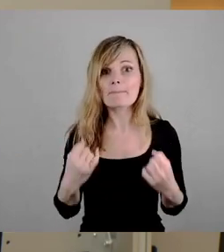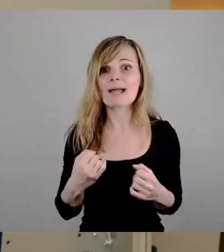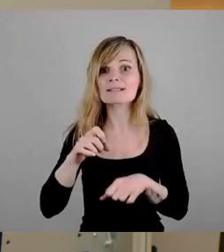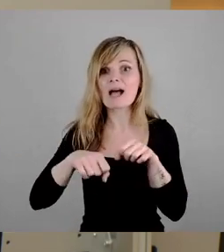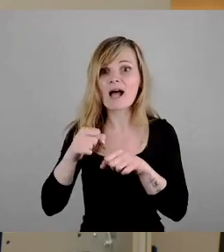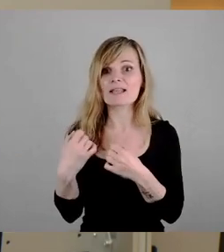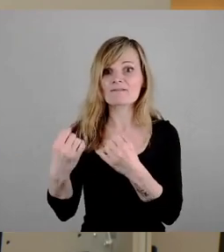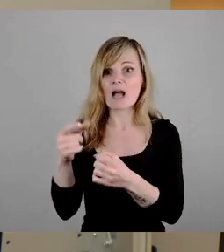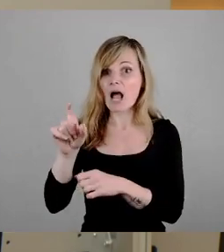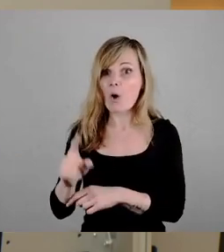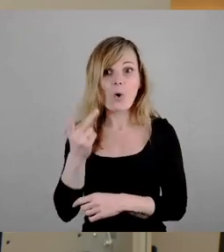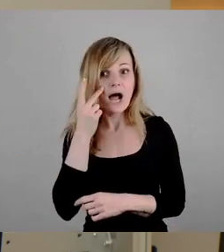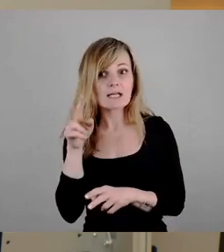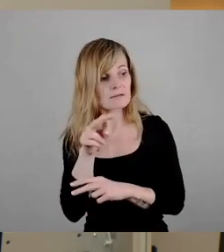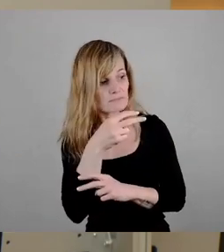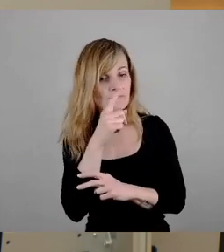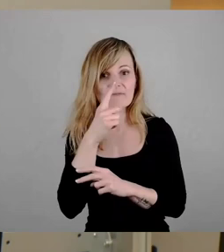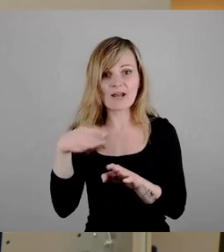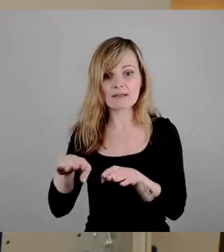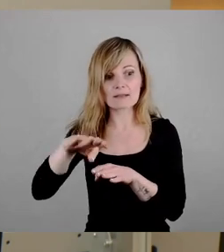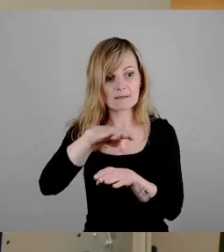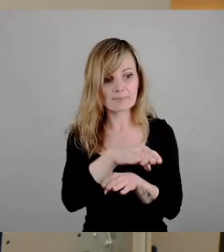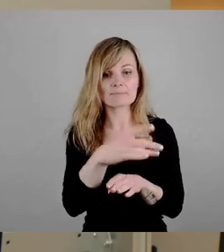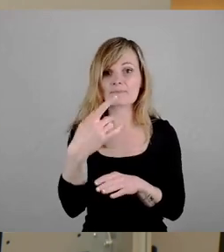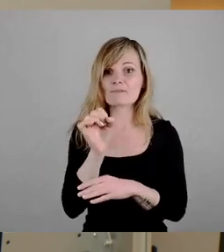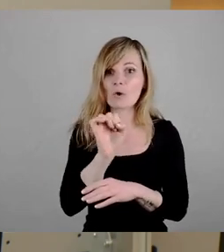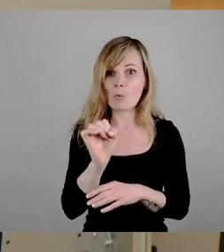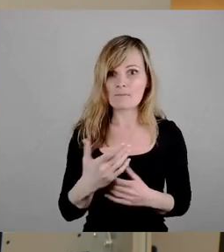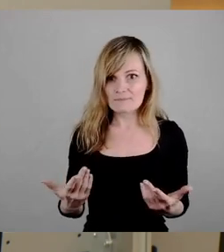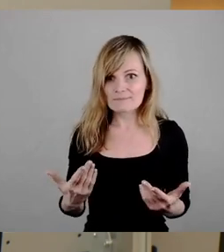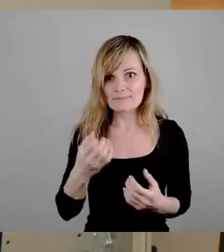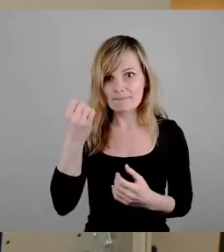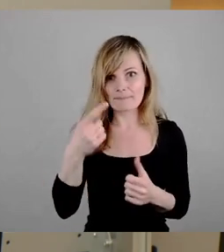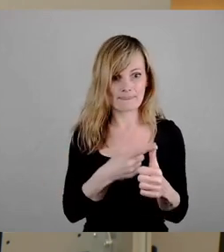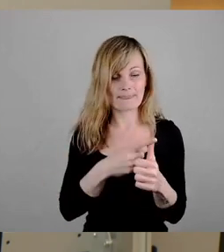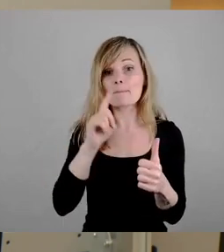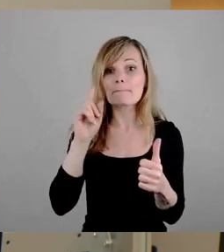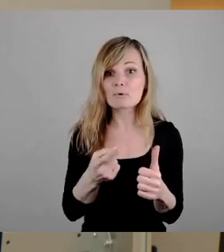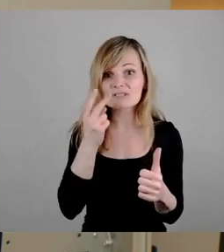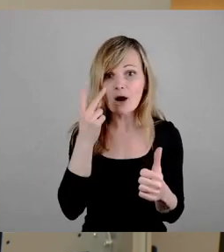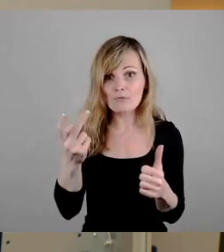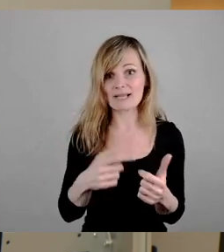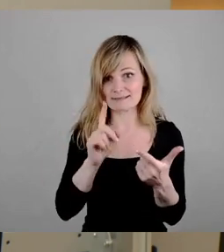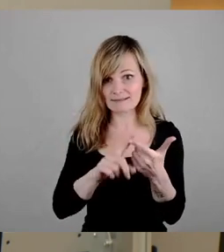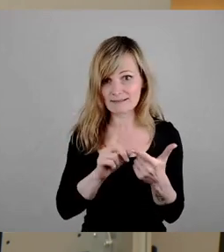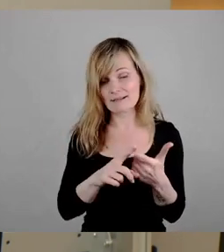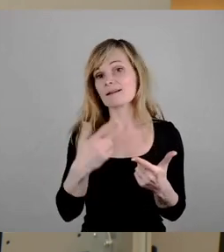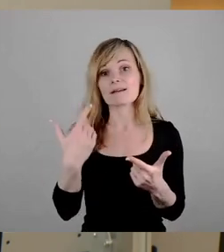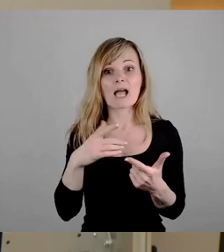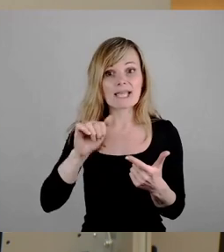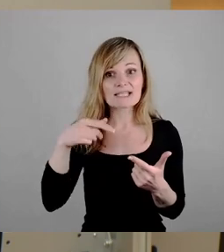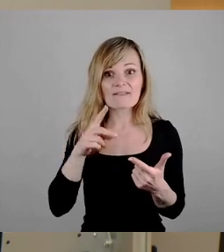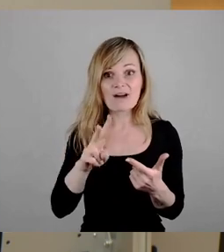achten auch darauf, wenn sie eine Spur wechseln. Und warum? Erstens, weil sie es müssen, weil sie vielleicht ja dann doch die StVO kennen